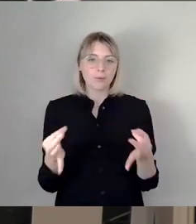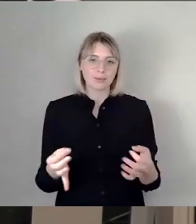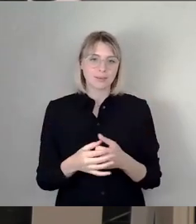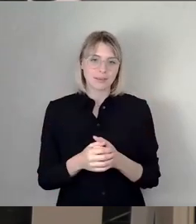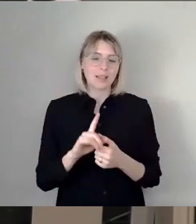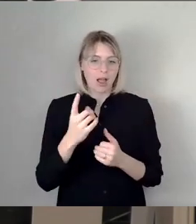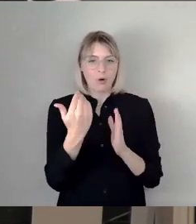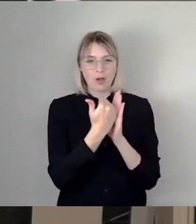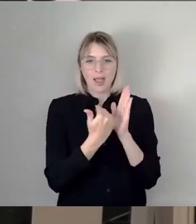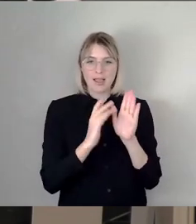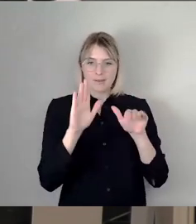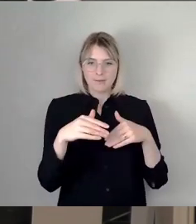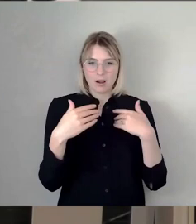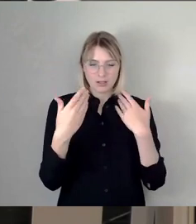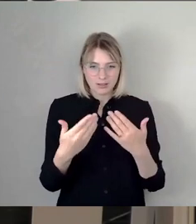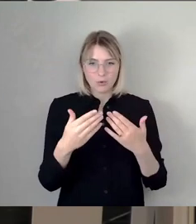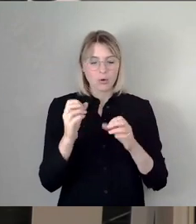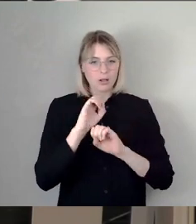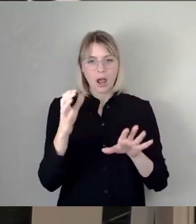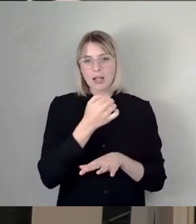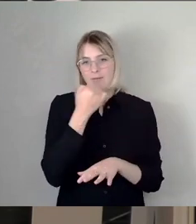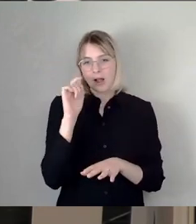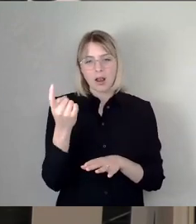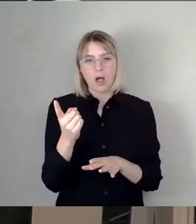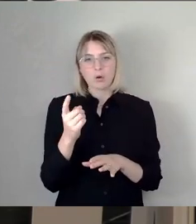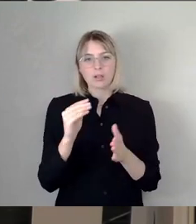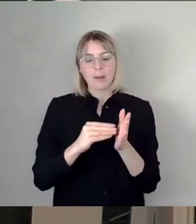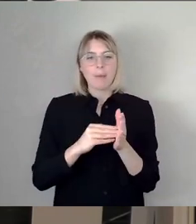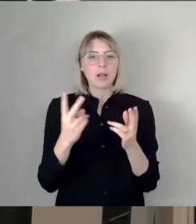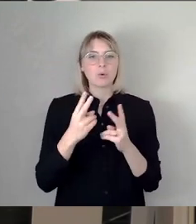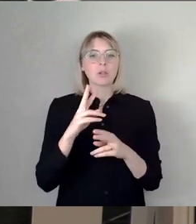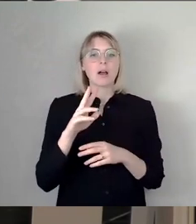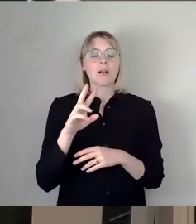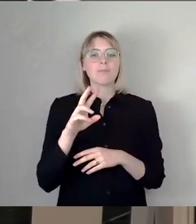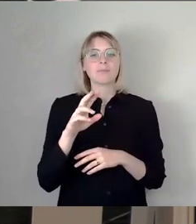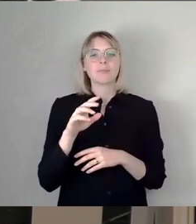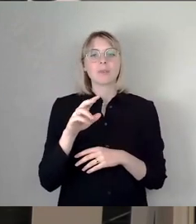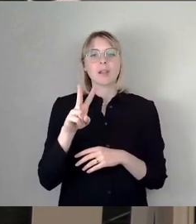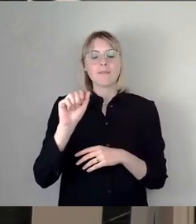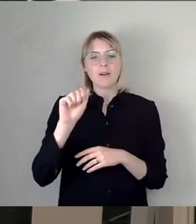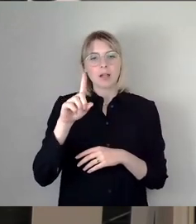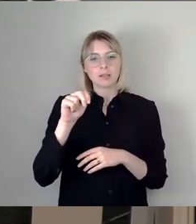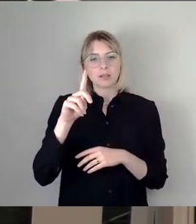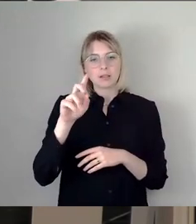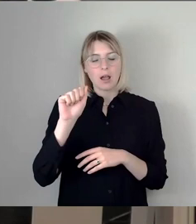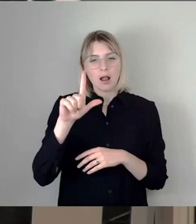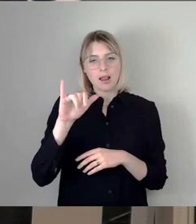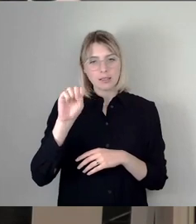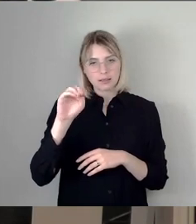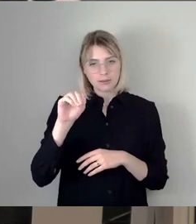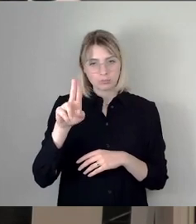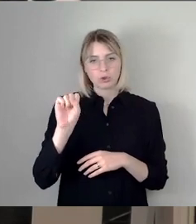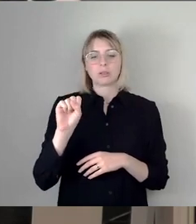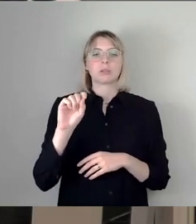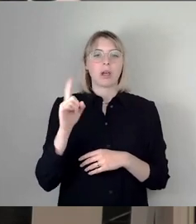Vandalismus natürlich zur Stolperfalle für viele Fußgänger werden wird. Und nicht nur Fußgänger, sondern auch Fahrradfahrer